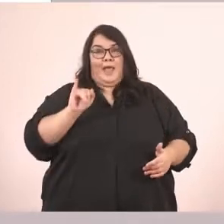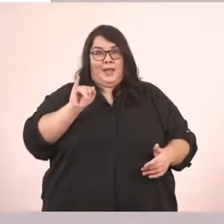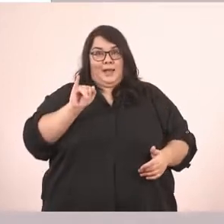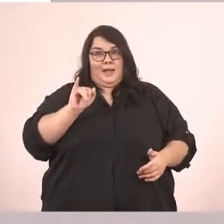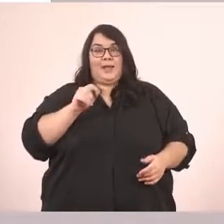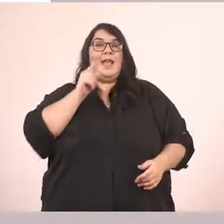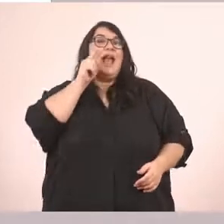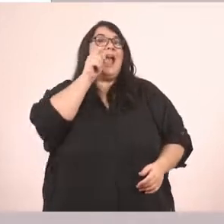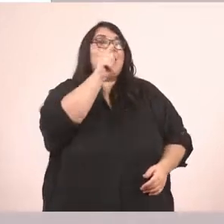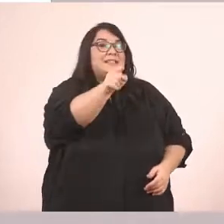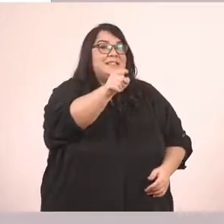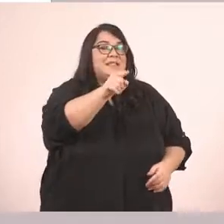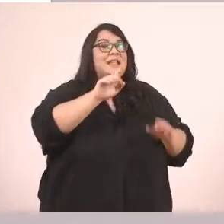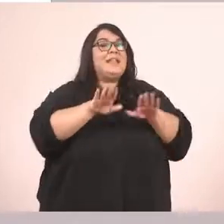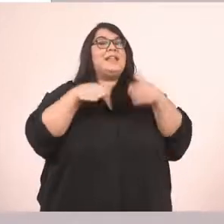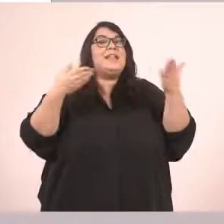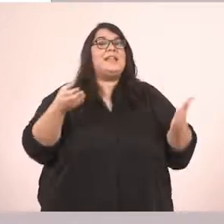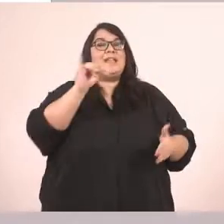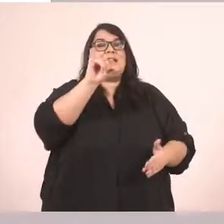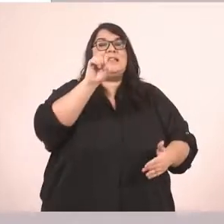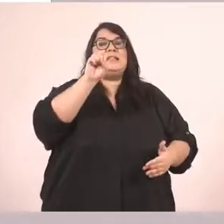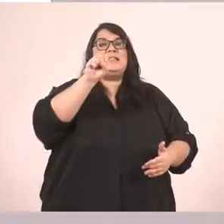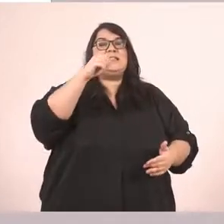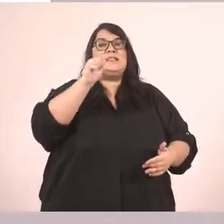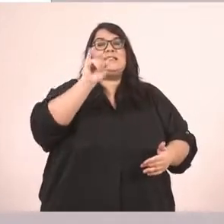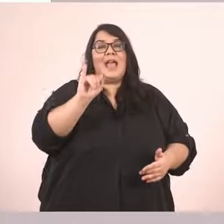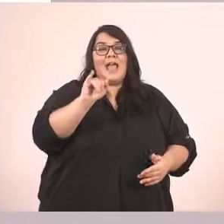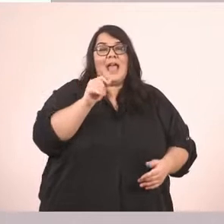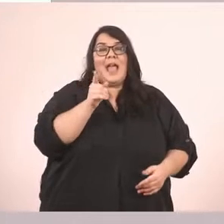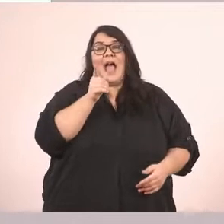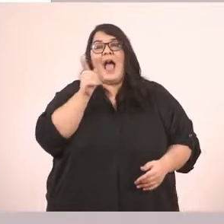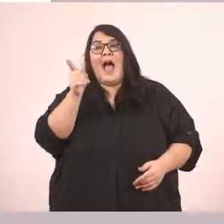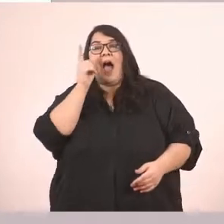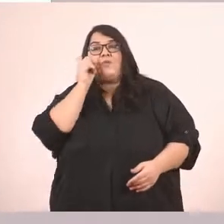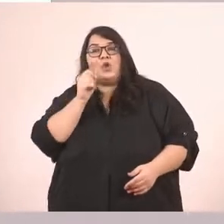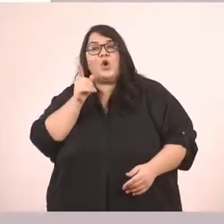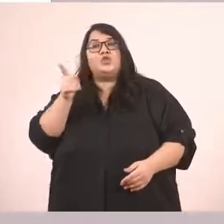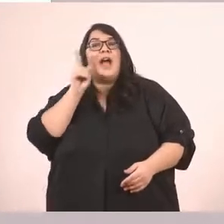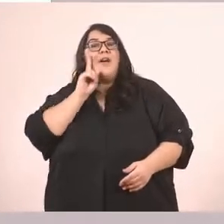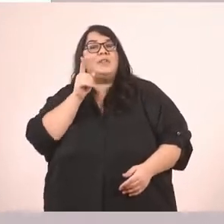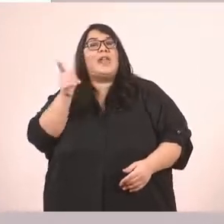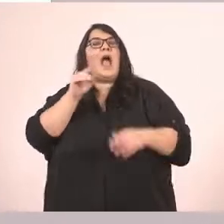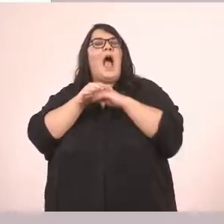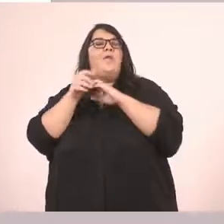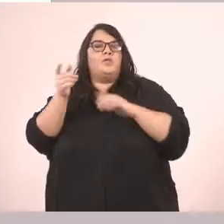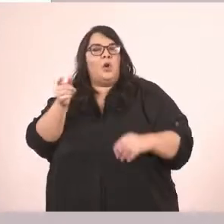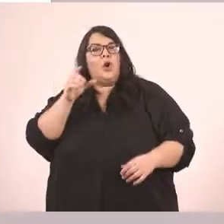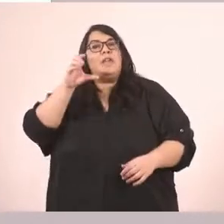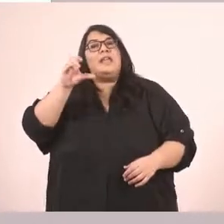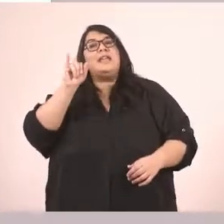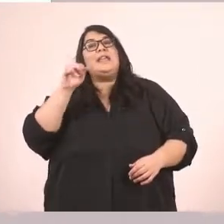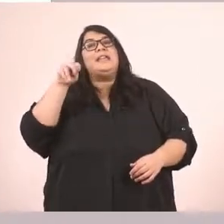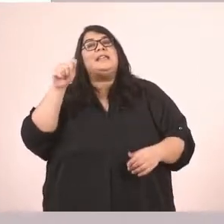Εσύ είσαι. Αυτός, αυτή, αυτό είναι.